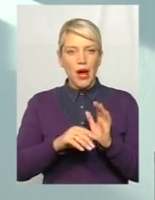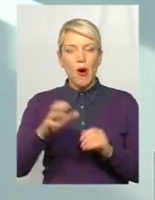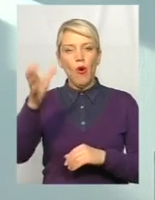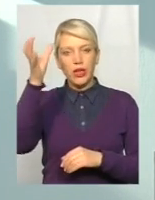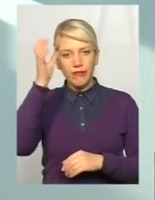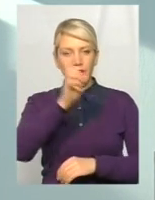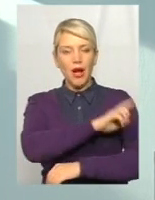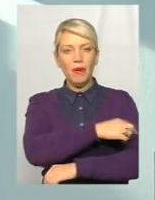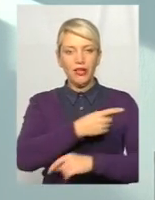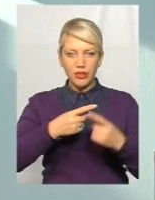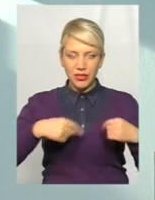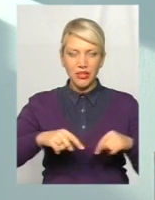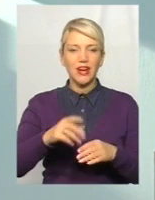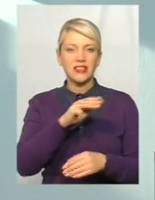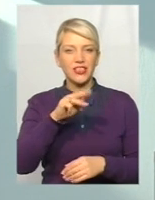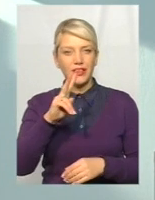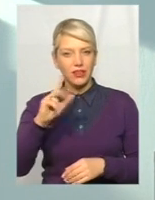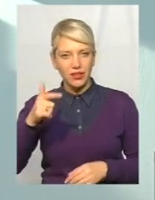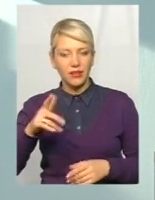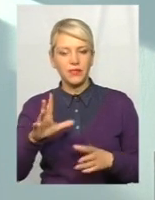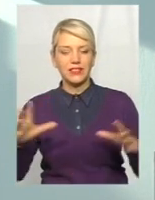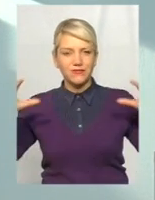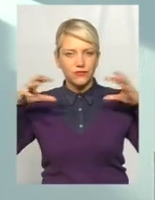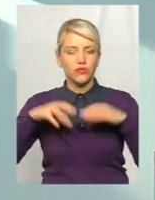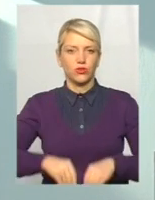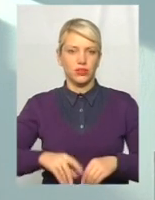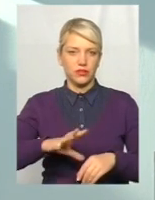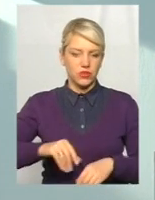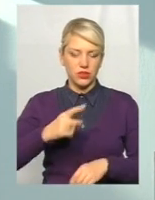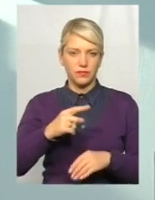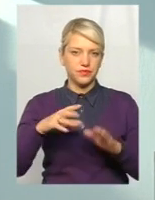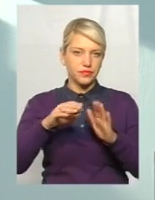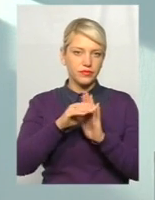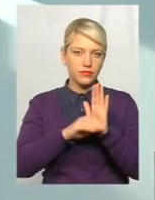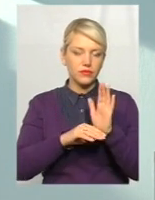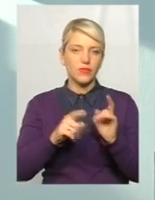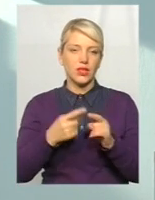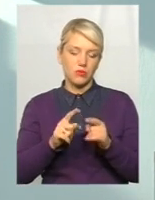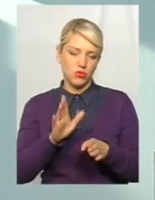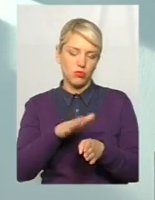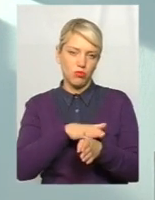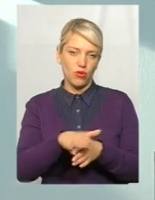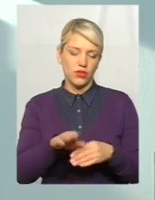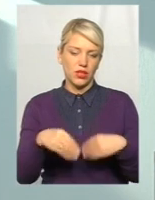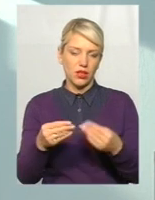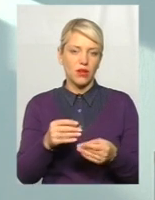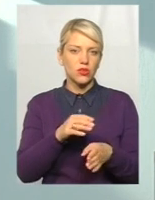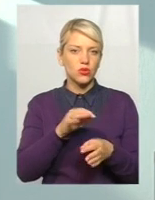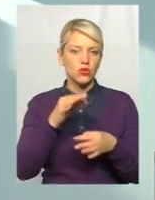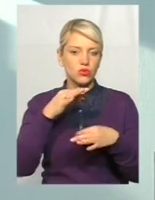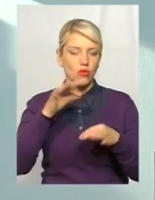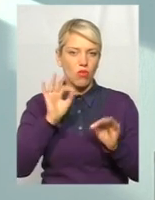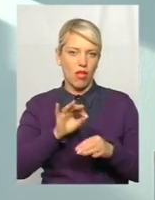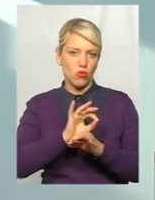і жилово-комунальні служби. Всі були в одній системі. Тоді, куди система є повною і надає всю дисконалну інформацію для керівництва і для